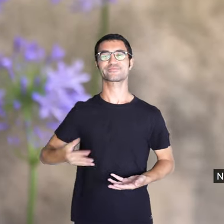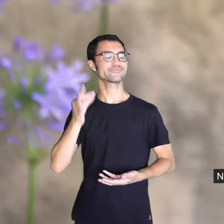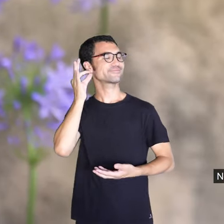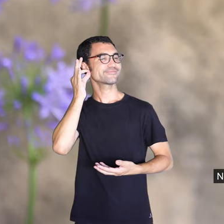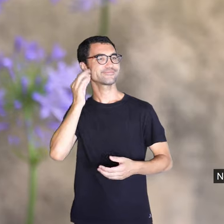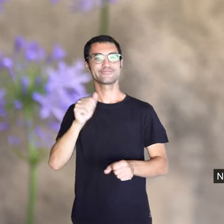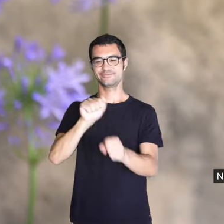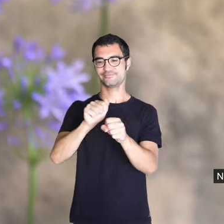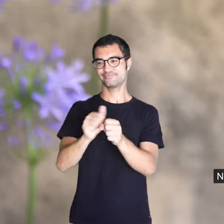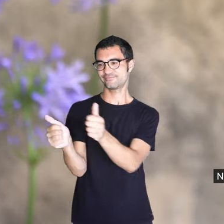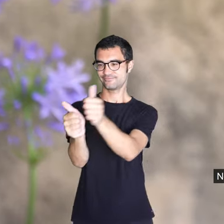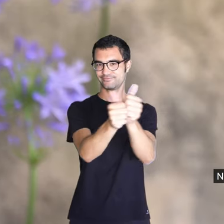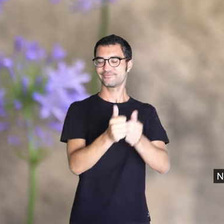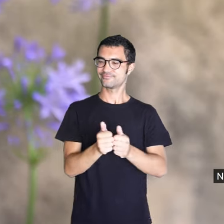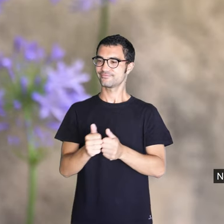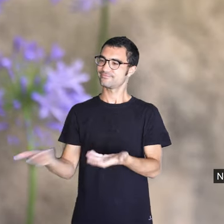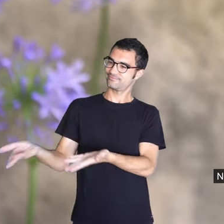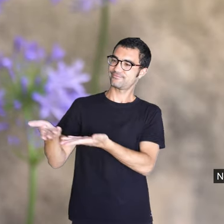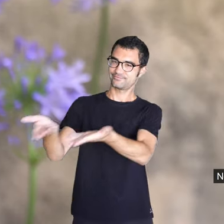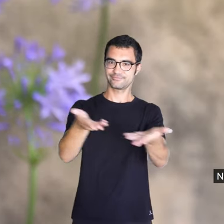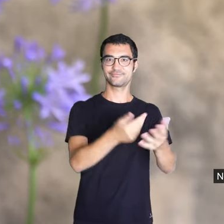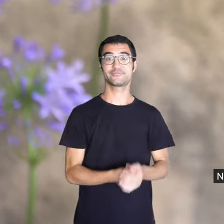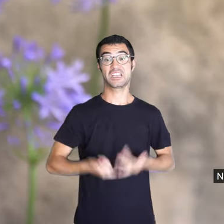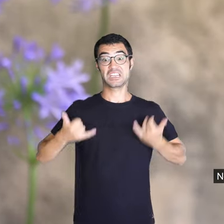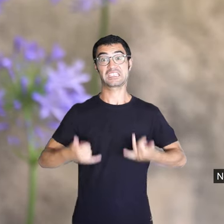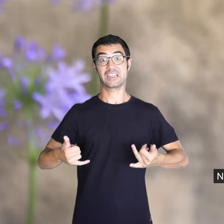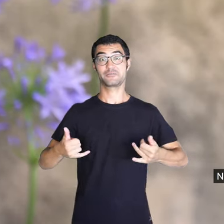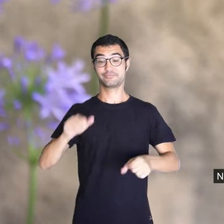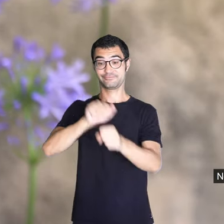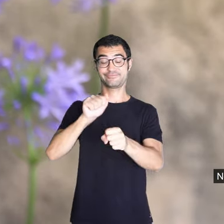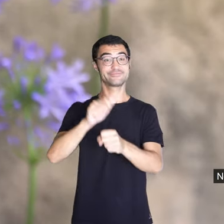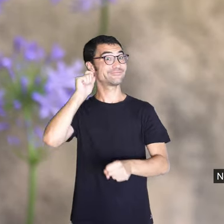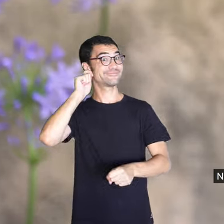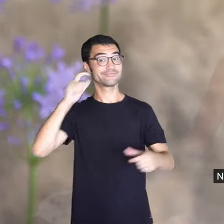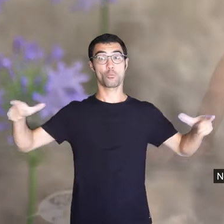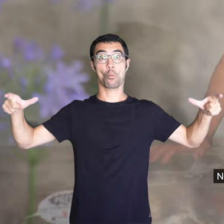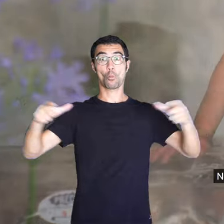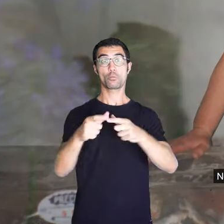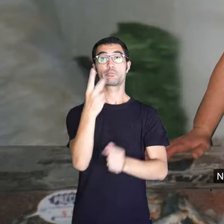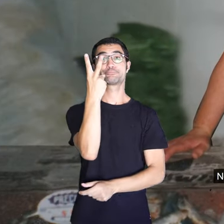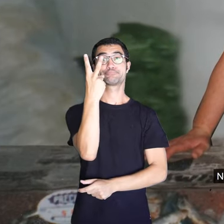dues venedores, que són dues cunyades. I no n'hi ha més.